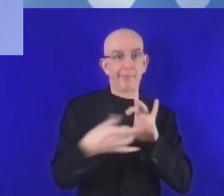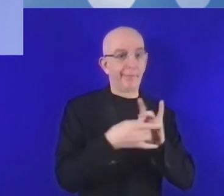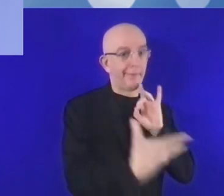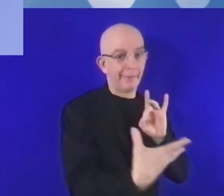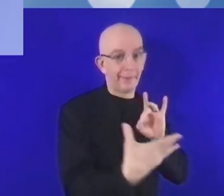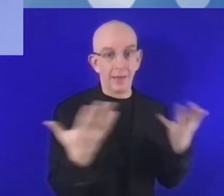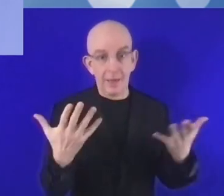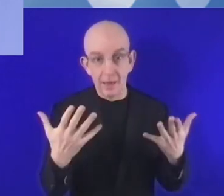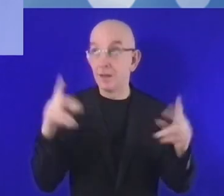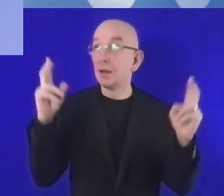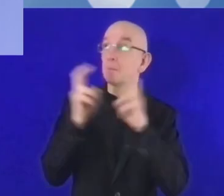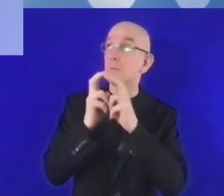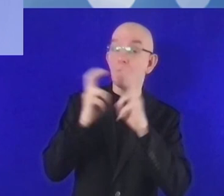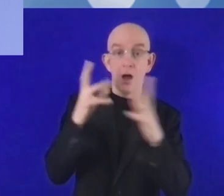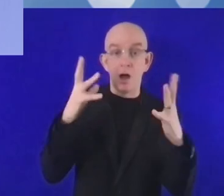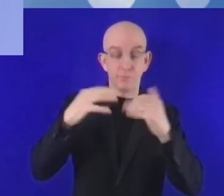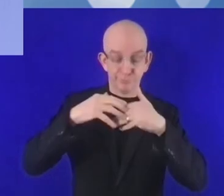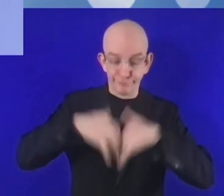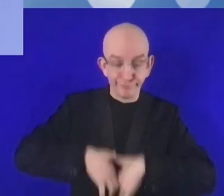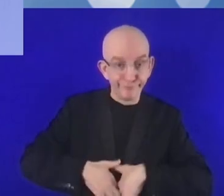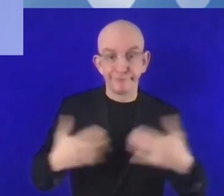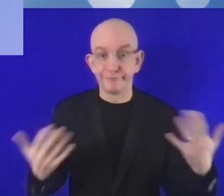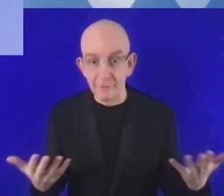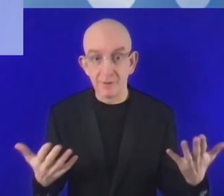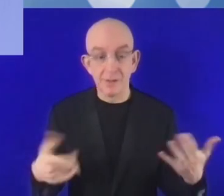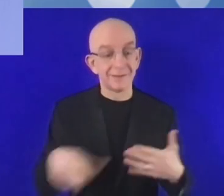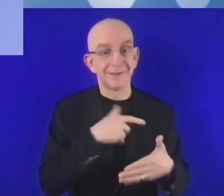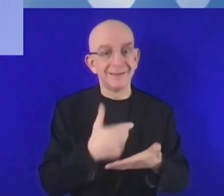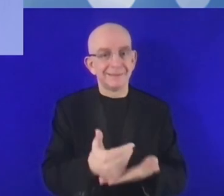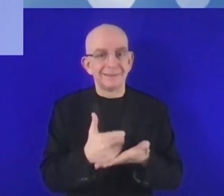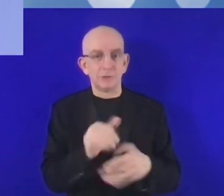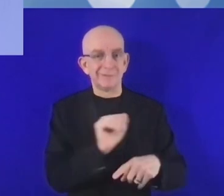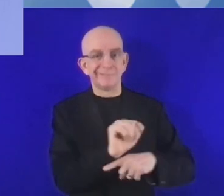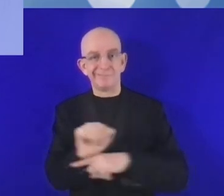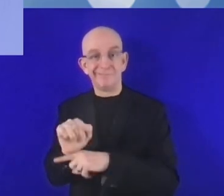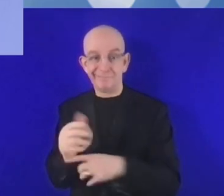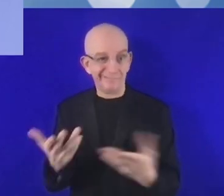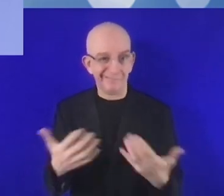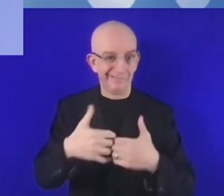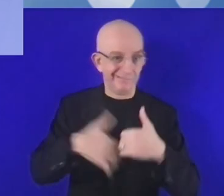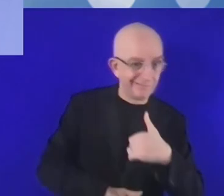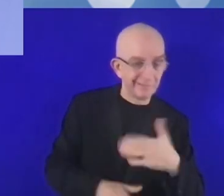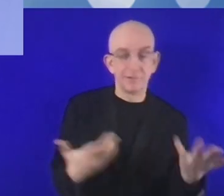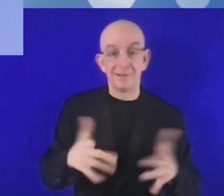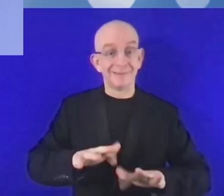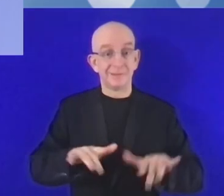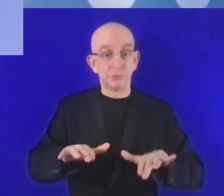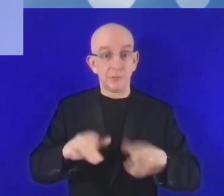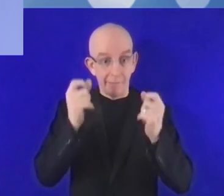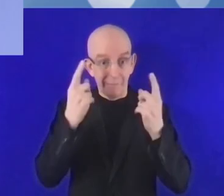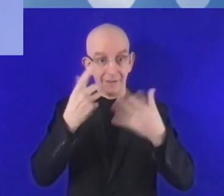سريعة، فلا نستطيع أن نفكر بالأمن السبراني أو زيادة المهارات